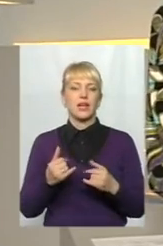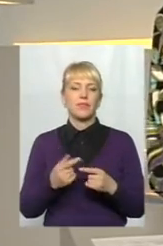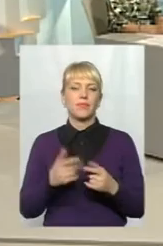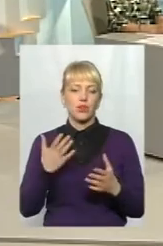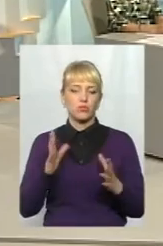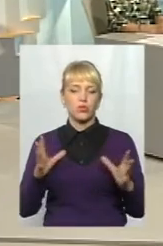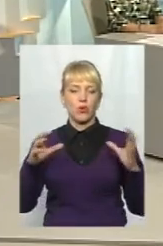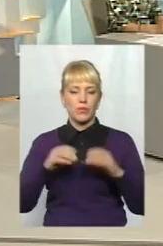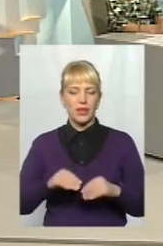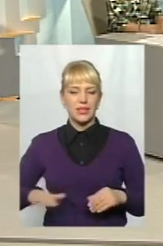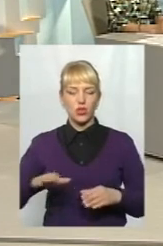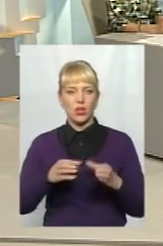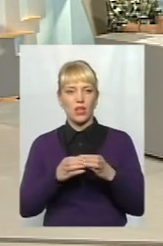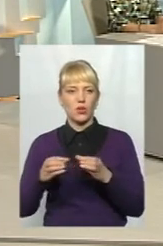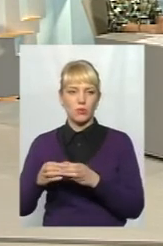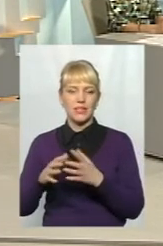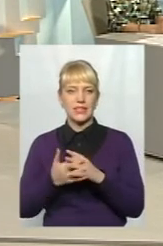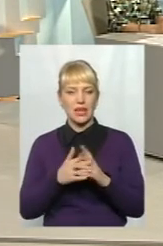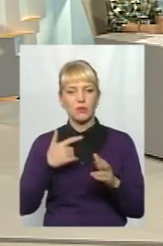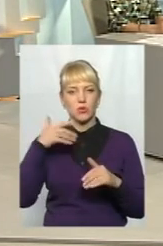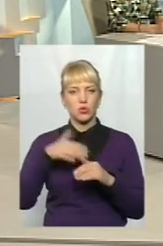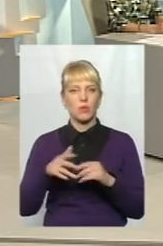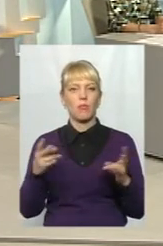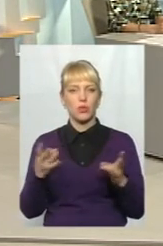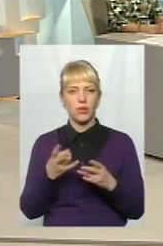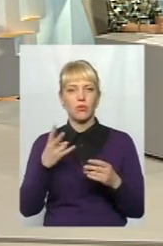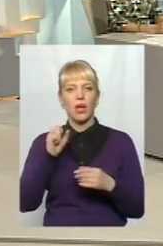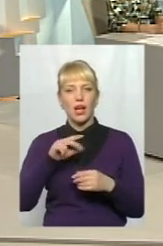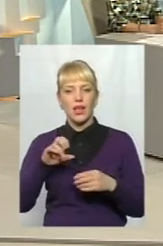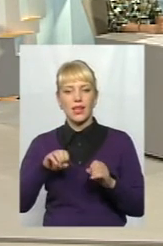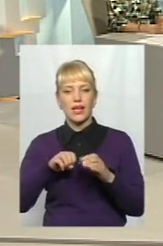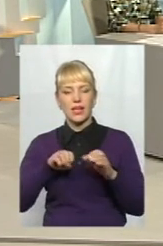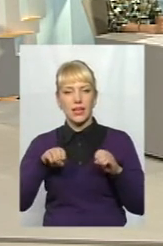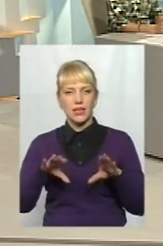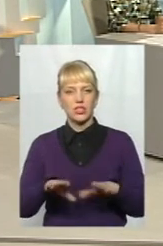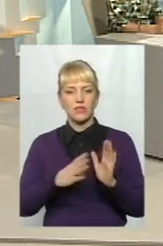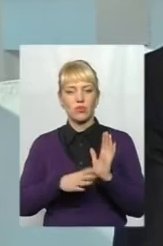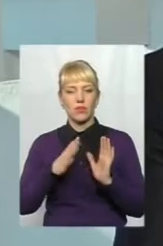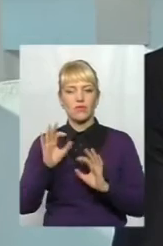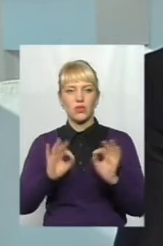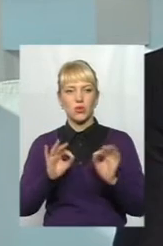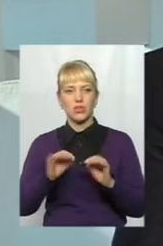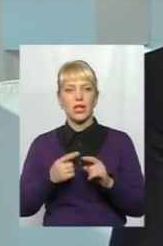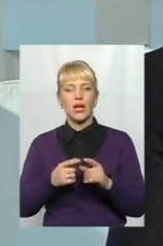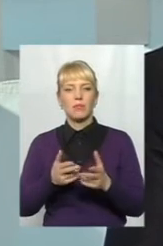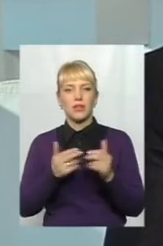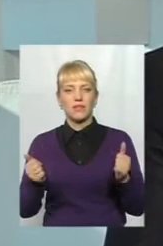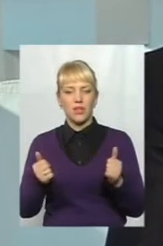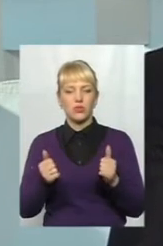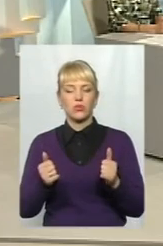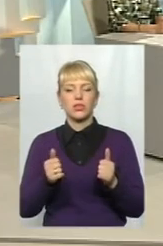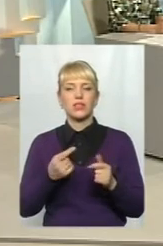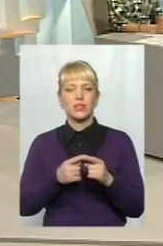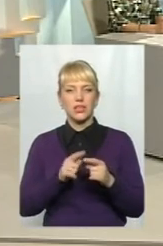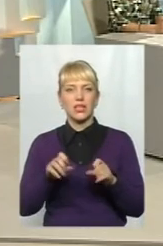територіальних громад з селами, то зрозуміло, потрібно, але рішення в 95% Верховна Рада підтверджують ті рішення, які прийняті на місці.